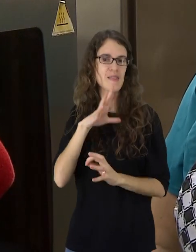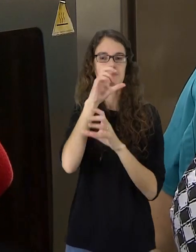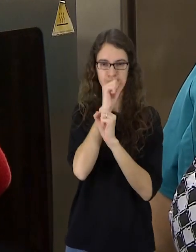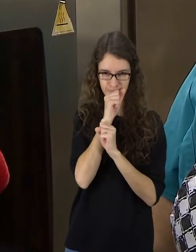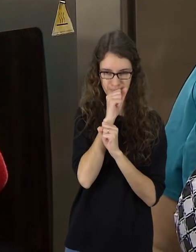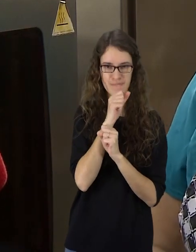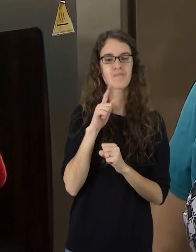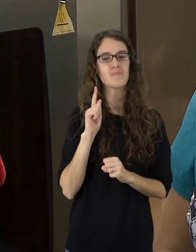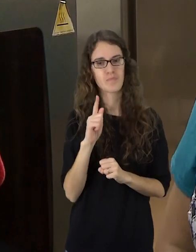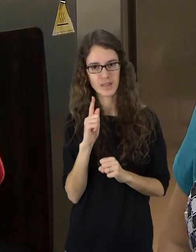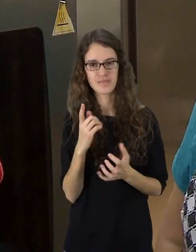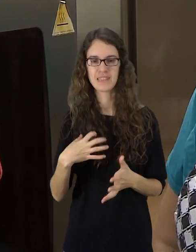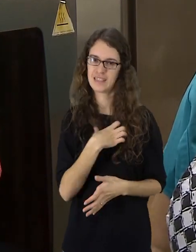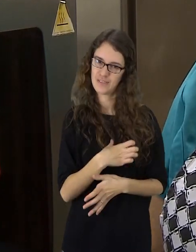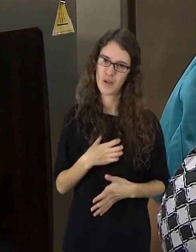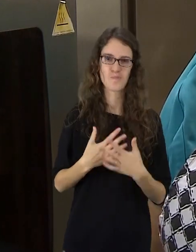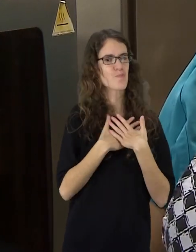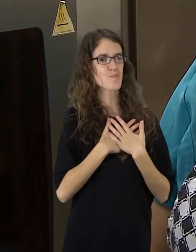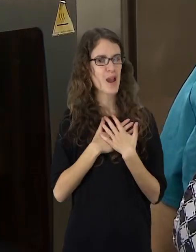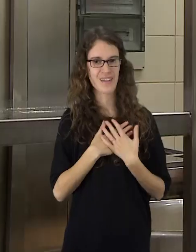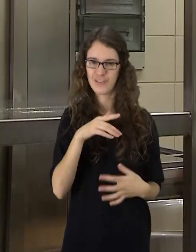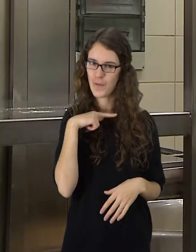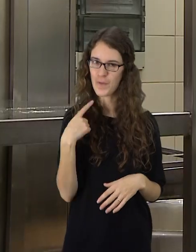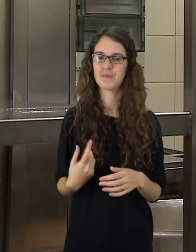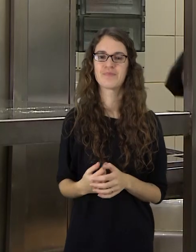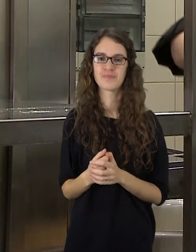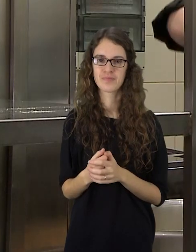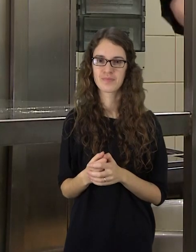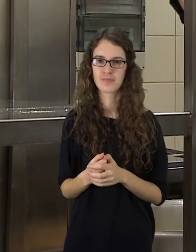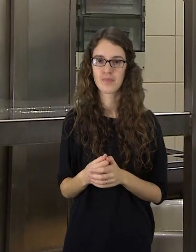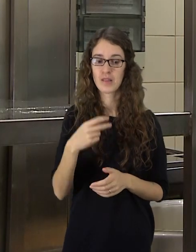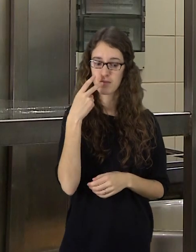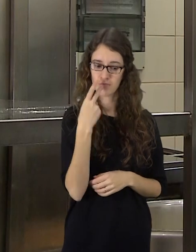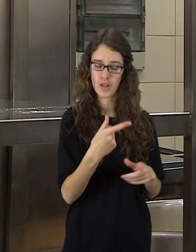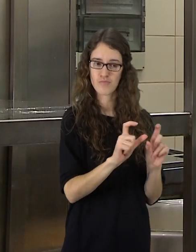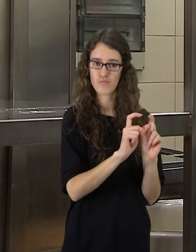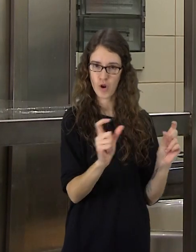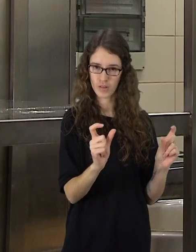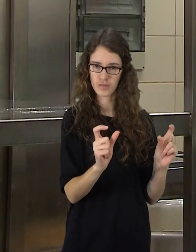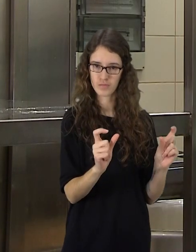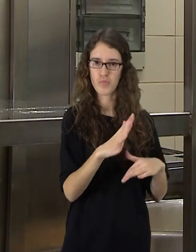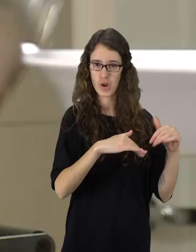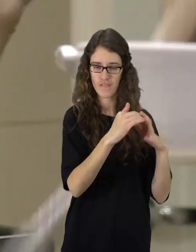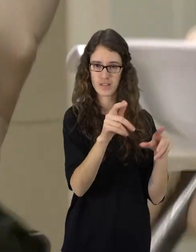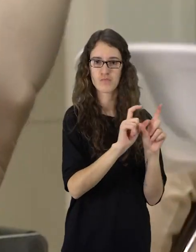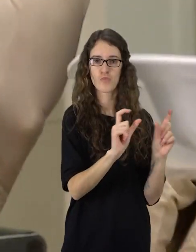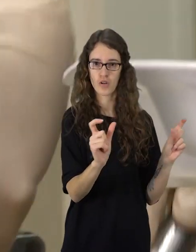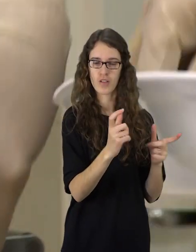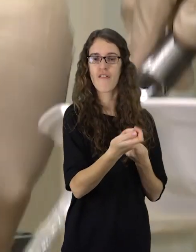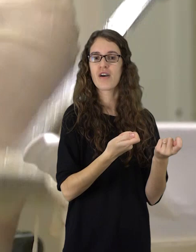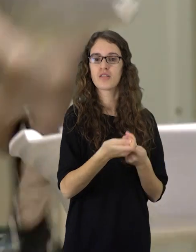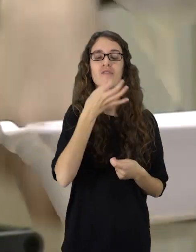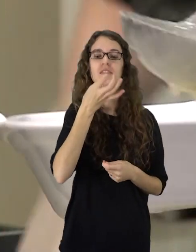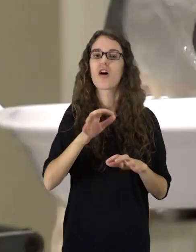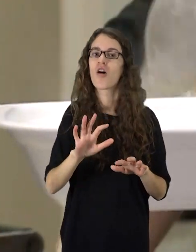Viskas sudėta pagrindę meilę maistui. Tuo tarpus šios ūkdymo įstigos, priekybos ir verslą skirūs vadovė pasakoja,